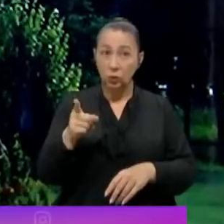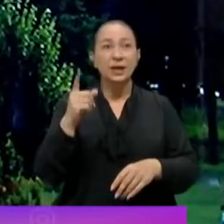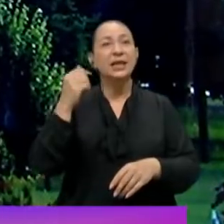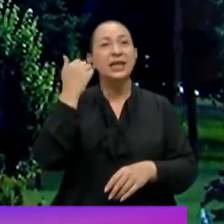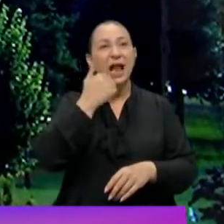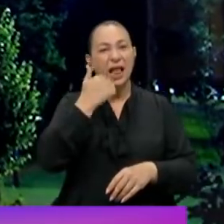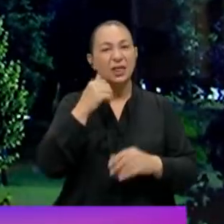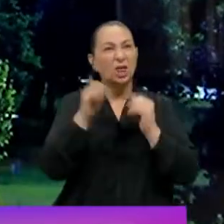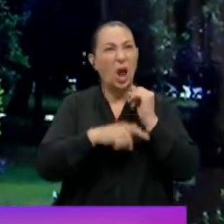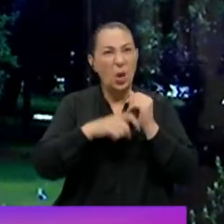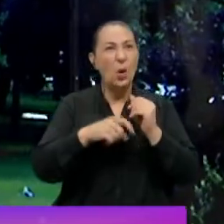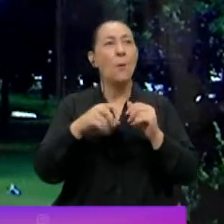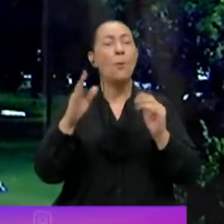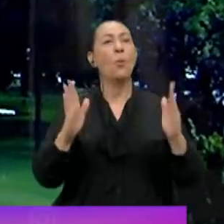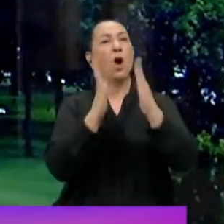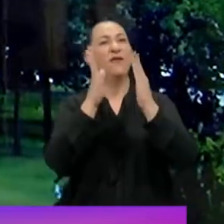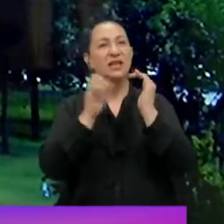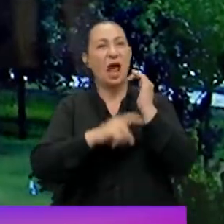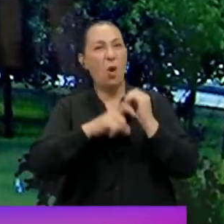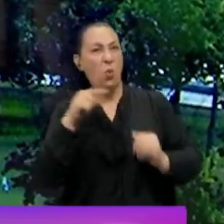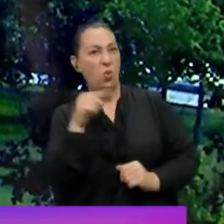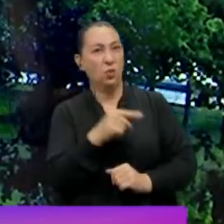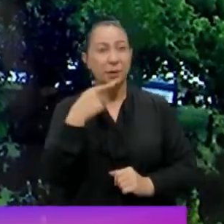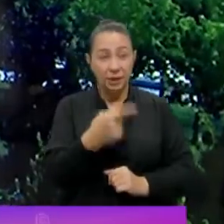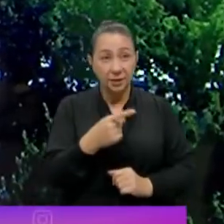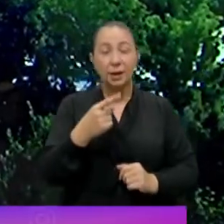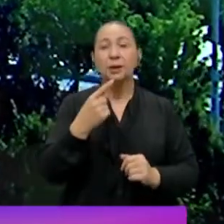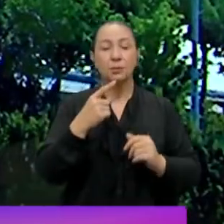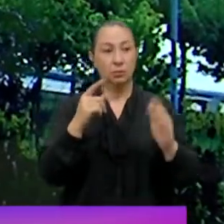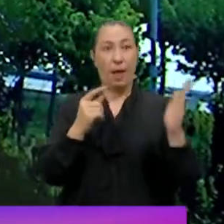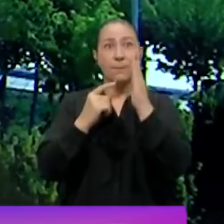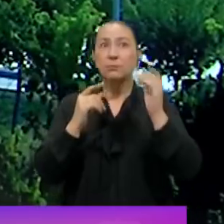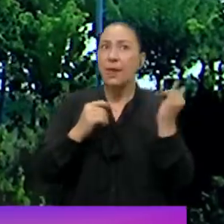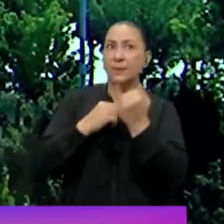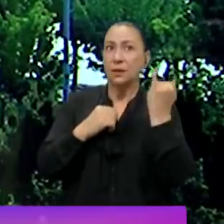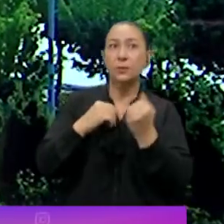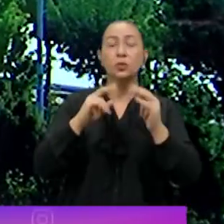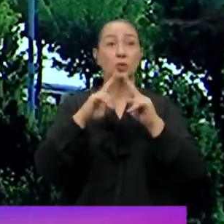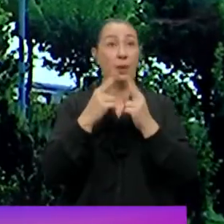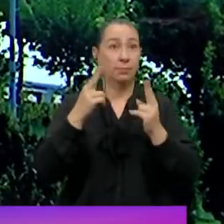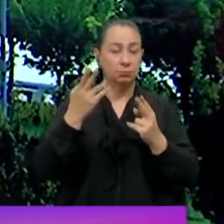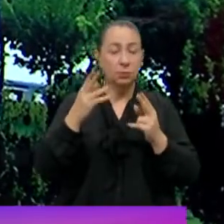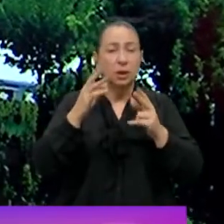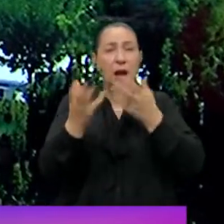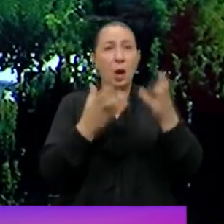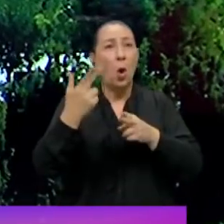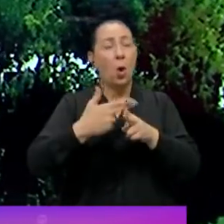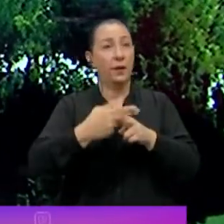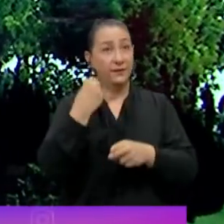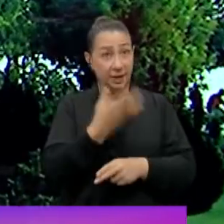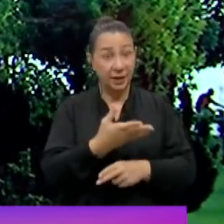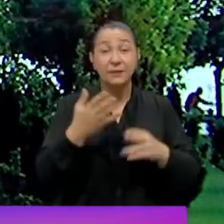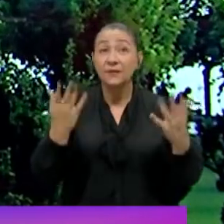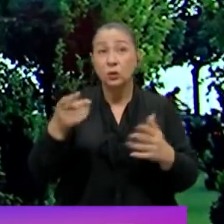Yalan terörü, muhalefet terörü dedi. Muhalefetin tepkilerine Cumhurbaşkanı Erdoğan dünyadan orman yangını örnekleri verdi.